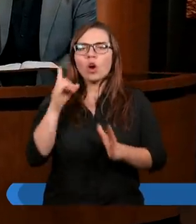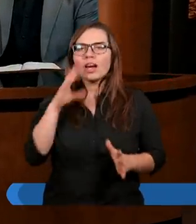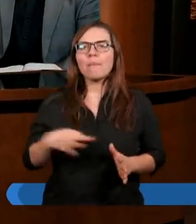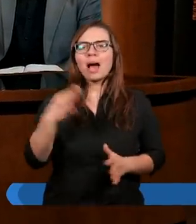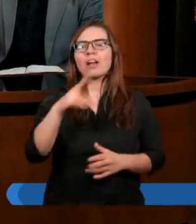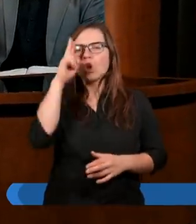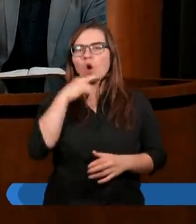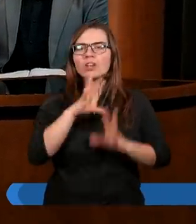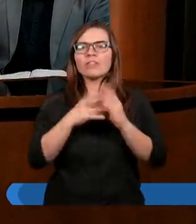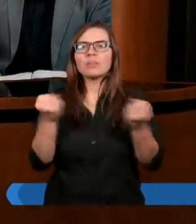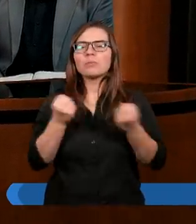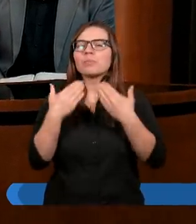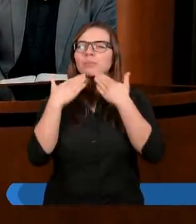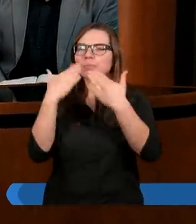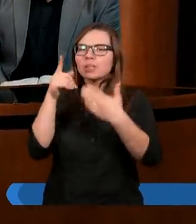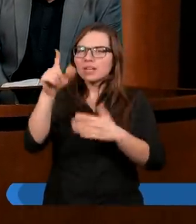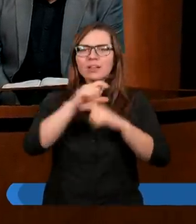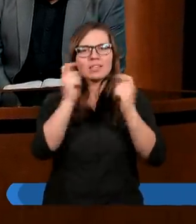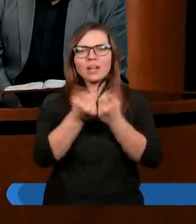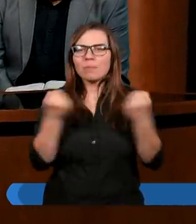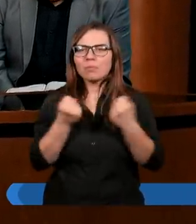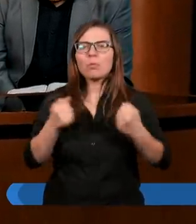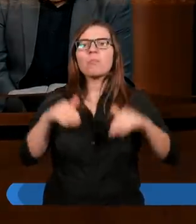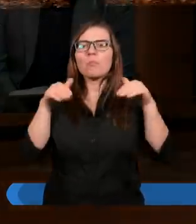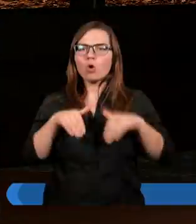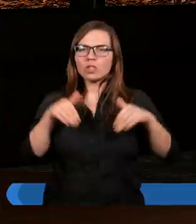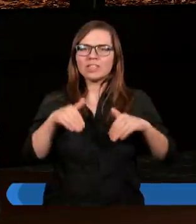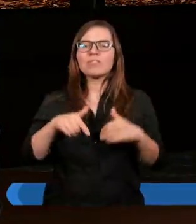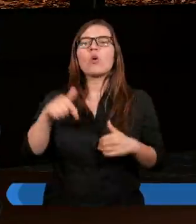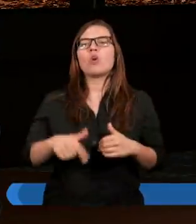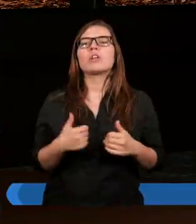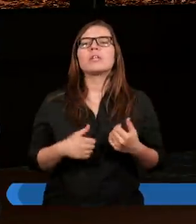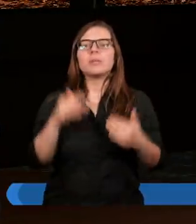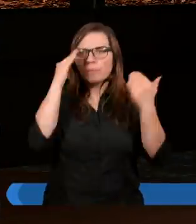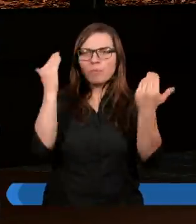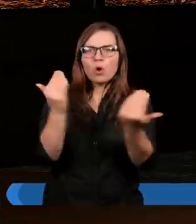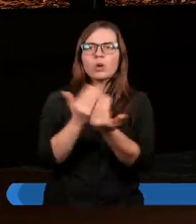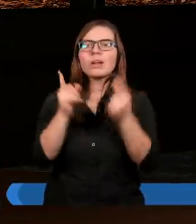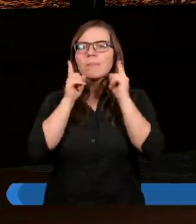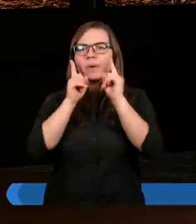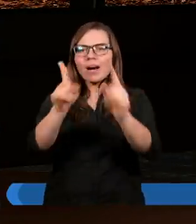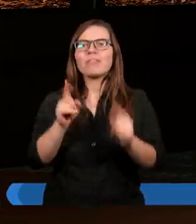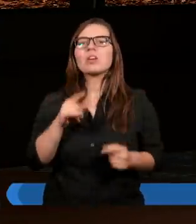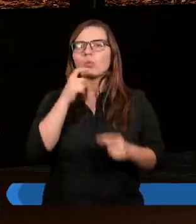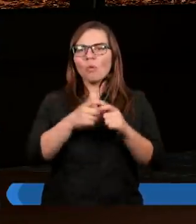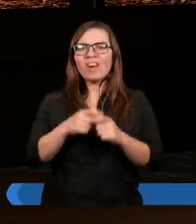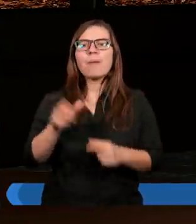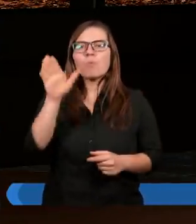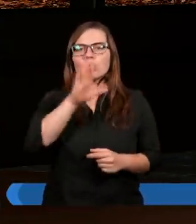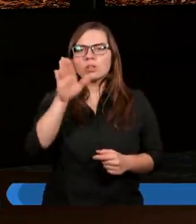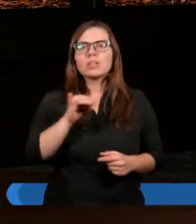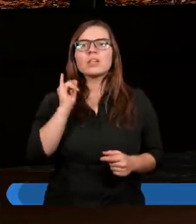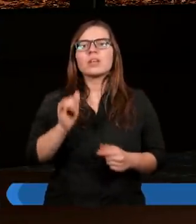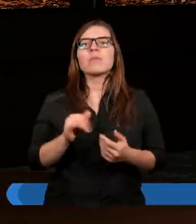Boże Ojcze Wszechmogący, dziękujemy Ci z całego serca za możliwość poznawania prawdy ze Słowa Bożego,